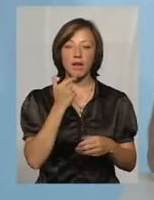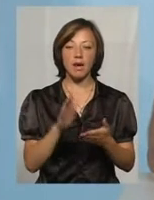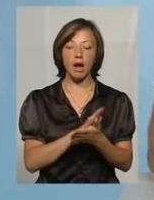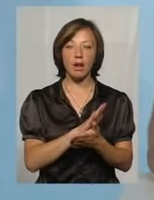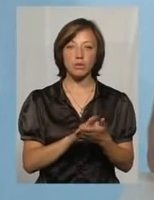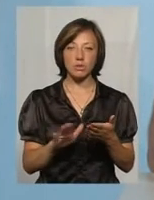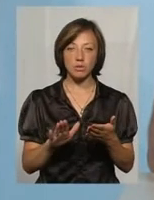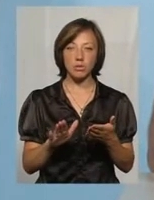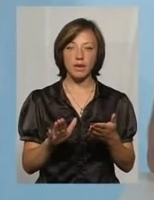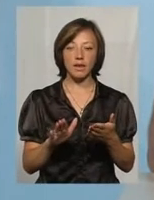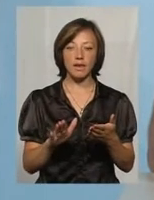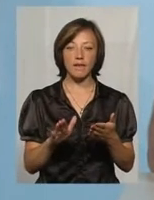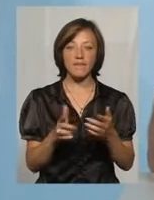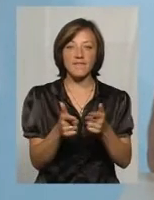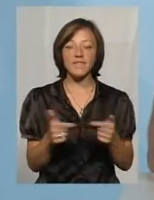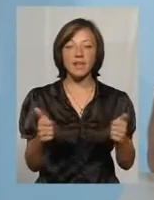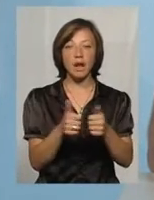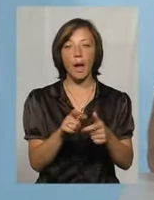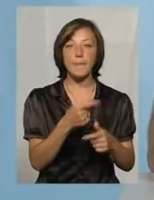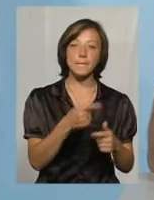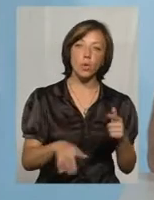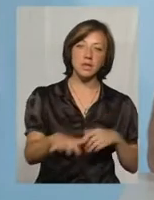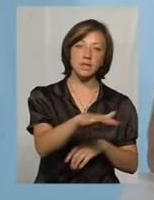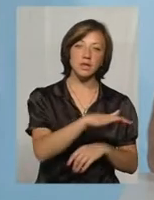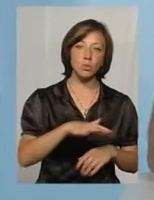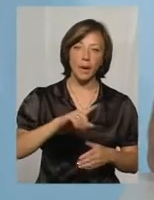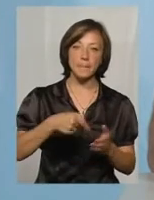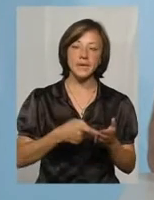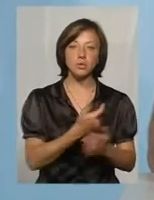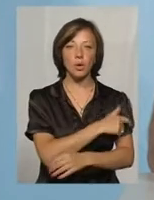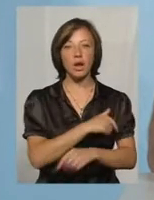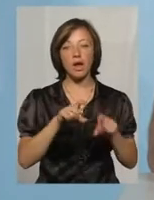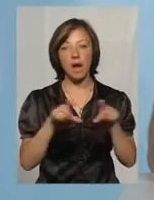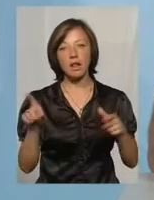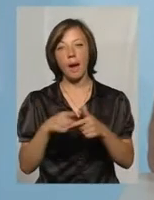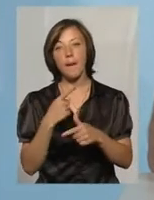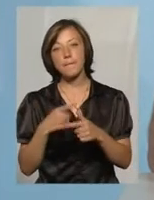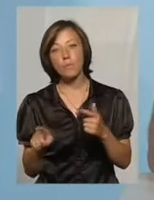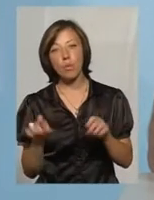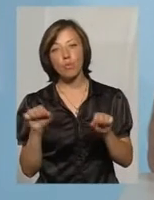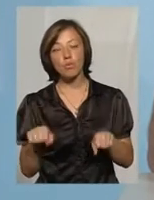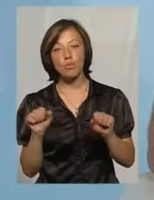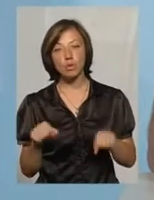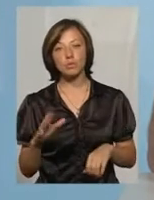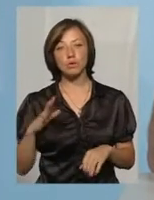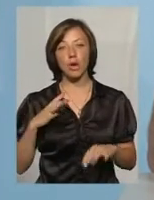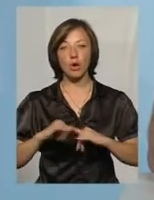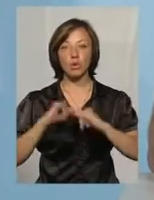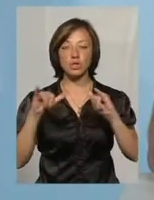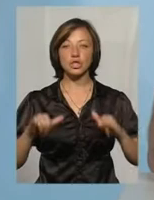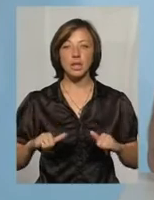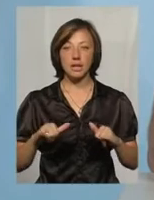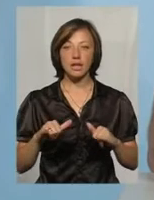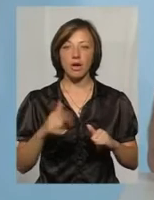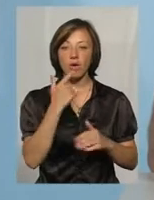або на території міської лікарні, або екваріант альтернативний розширення діалізного